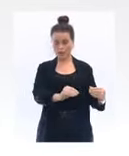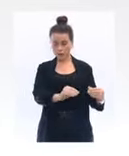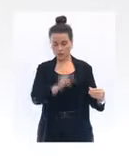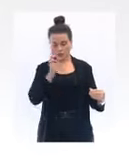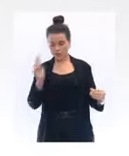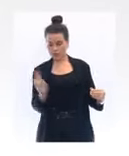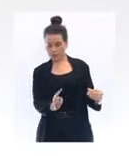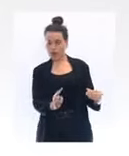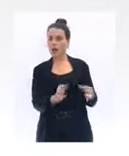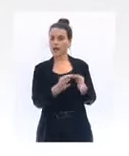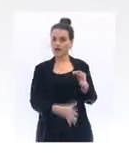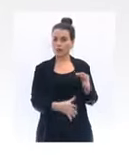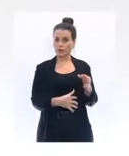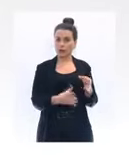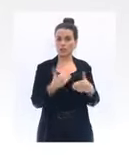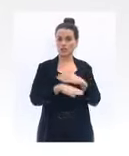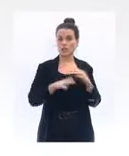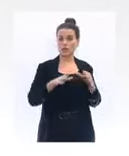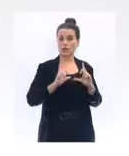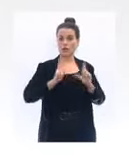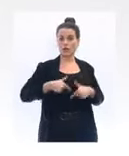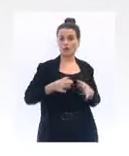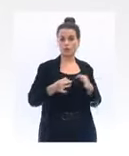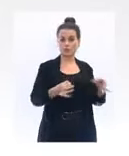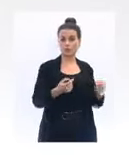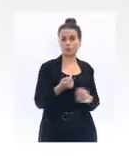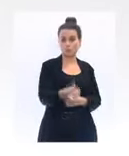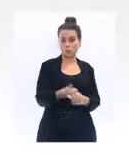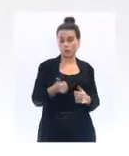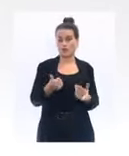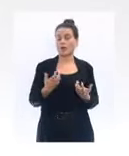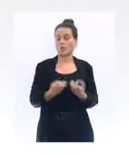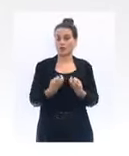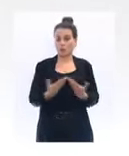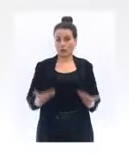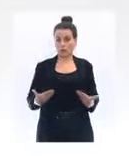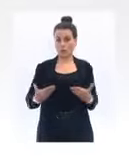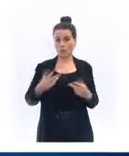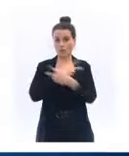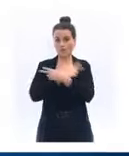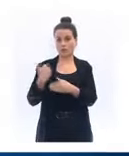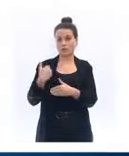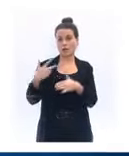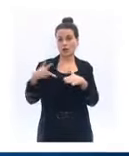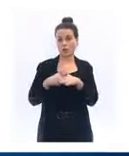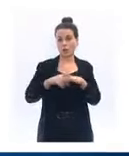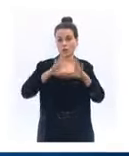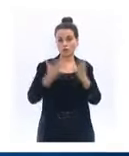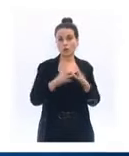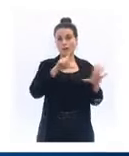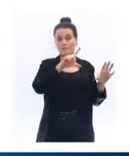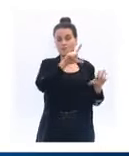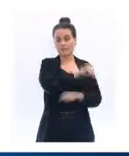de contamination en milieu scolaire. Je rappelle les chiffres. Actuellement, c'est-à-dire au moment où les vacances ont commencé, il y avait 27 structures scolaires fermées